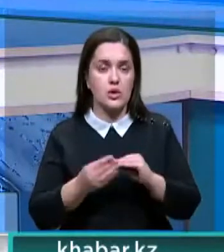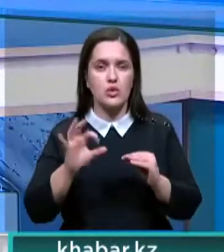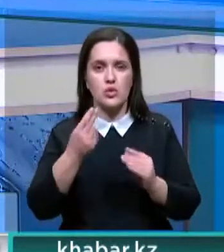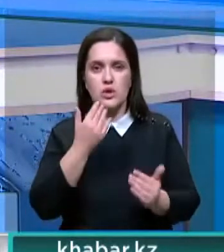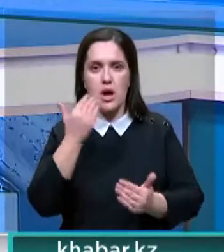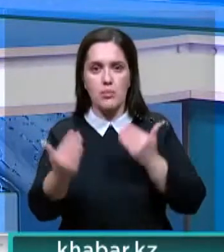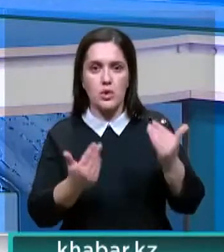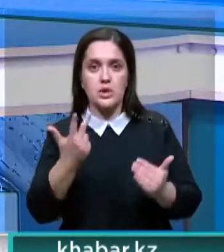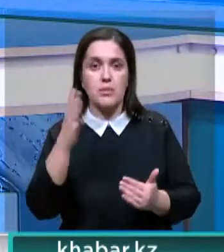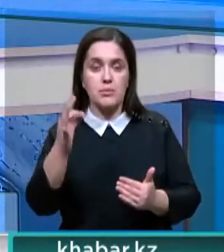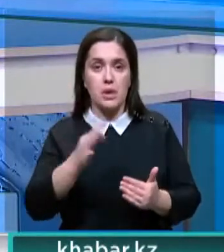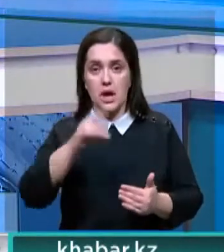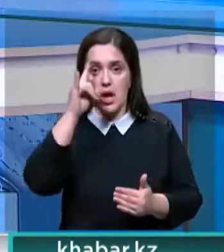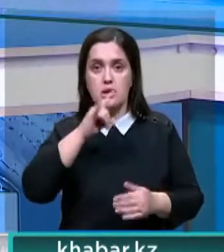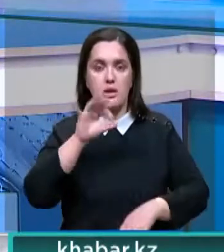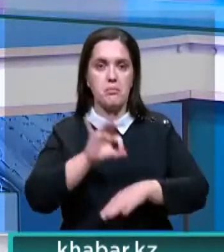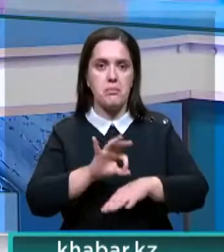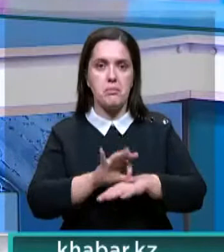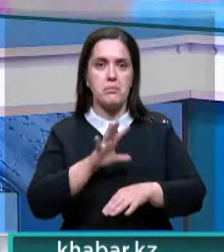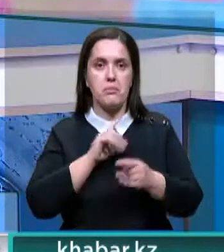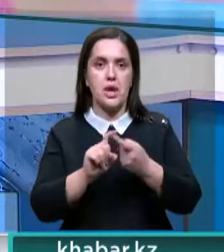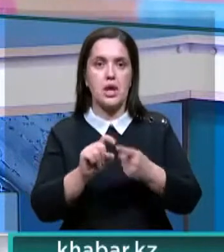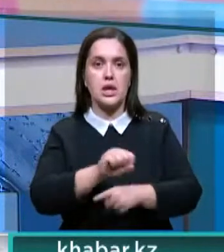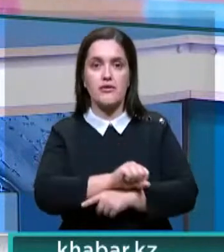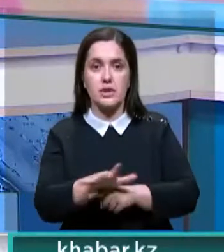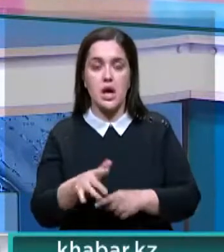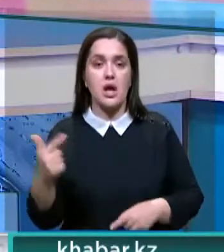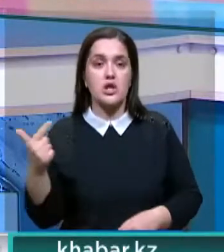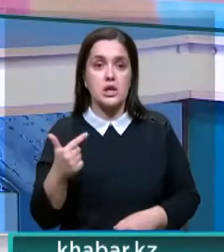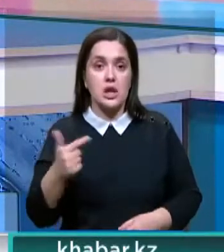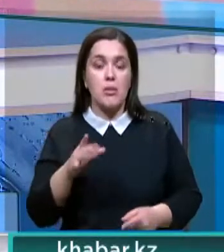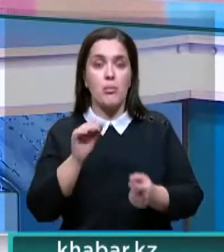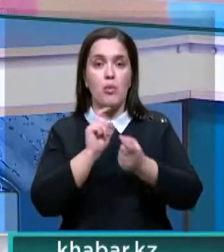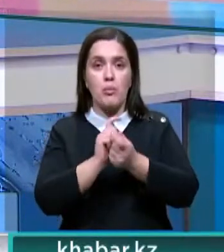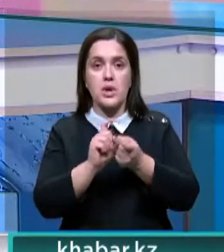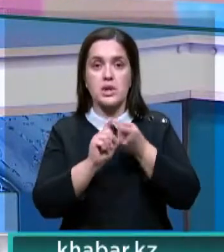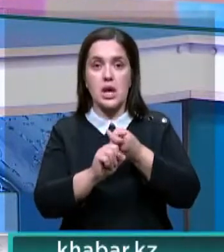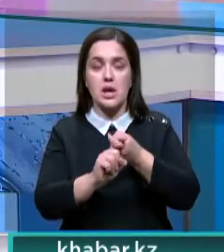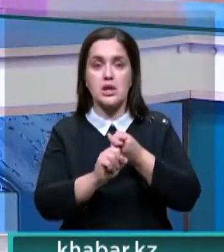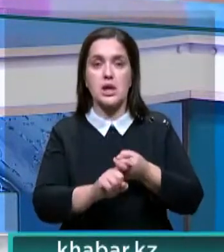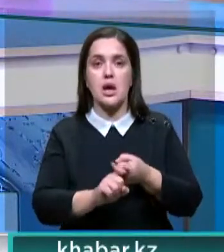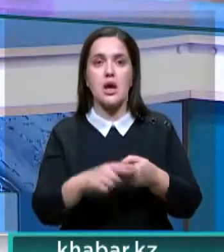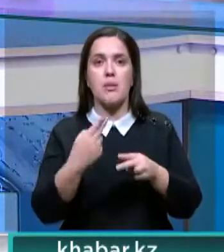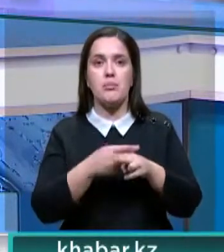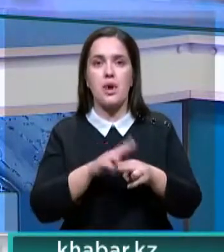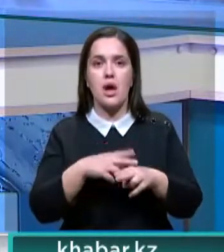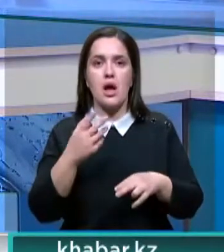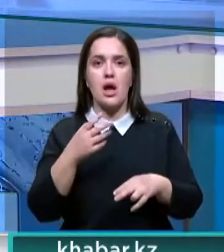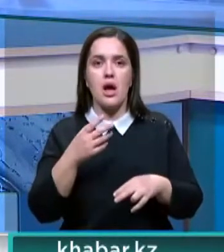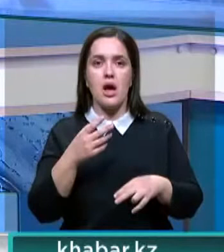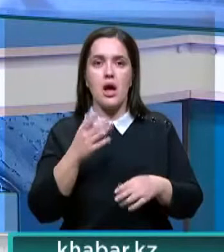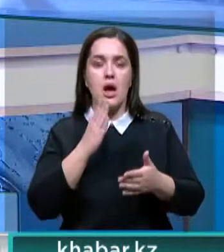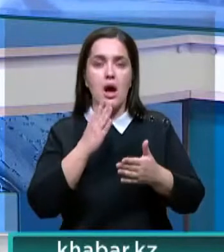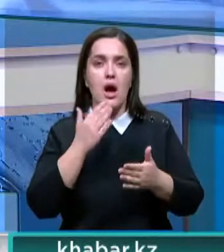соцопроса, около 35% казахстанцев переболели коронавирусом. Гражданский штаб по борьбе с пандемией Елюшин Еглемен